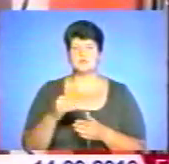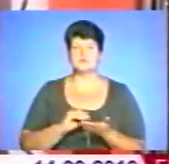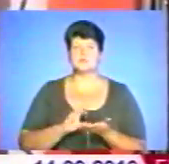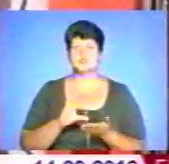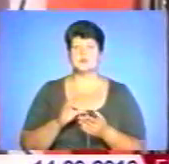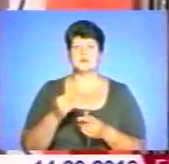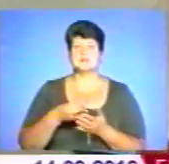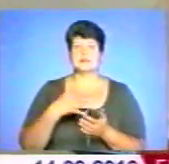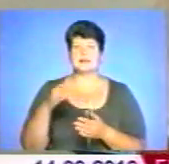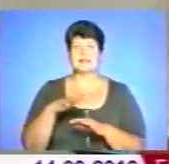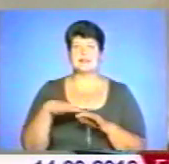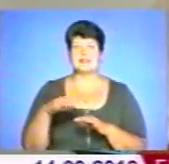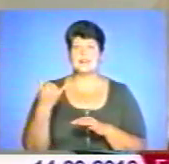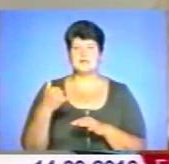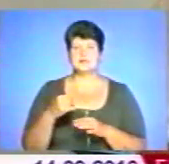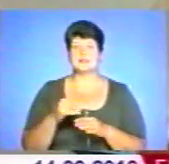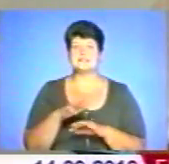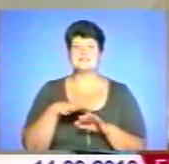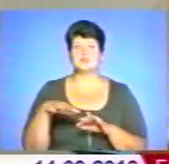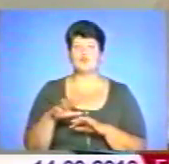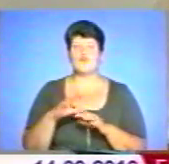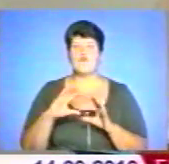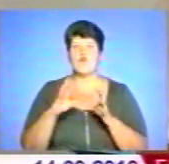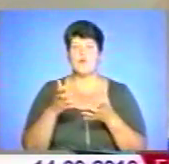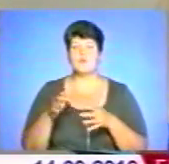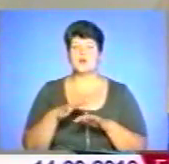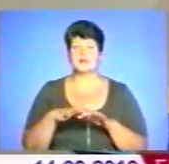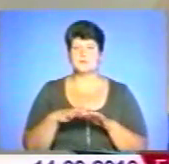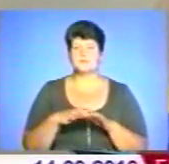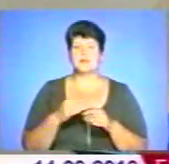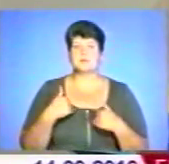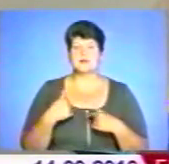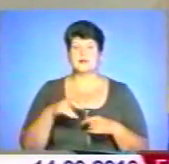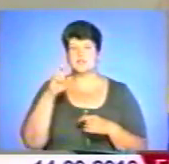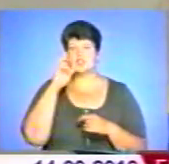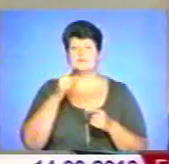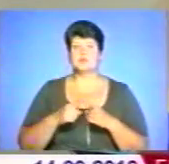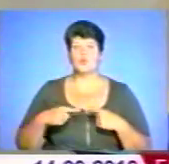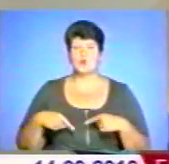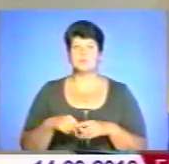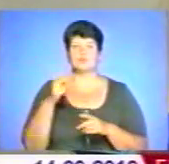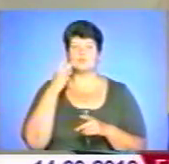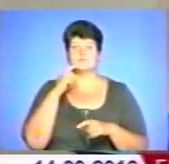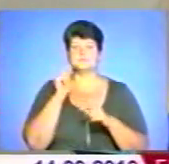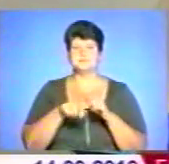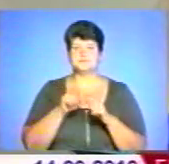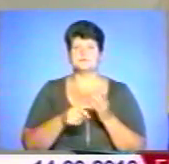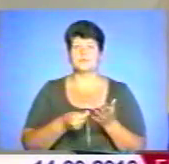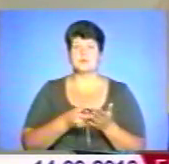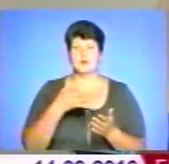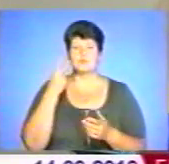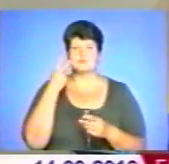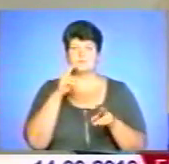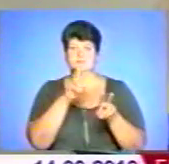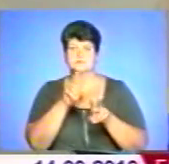ринку. Ми, як державний орган антимонопольного комітету, постійно моніторимо ці ціни, постійно